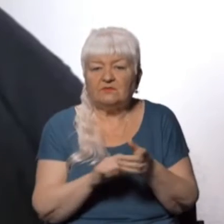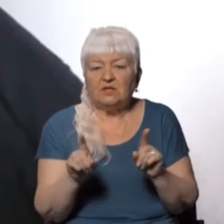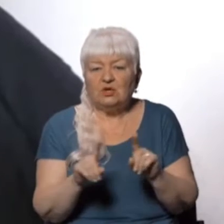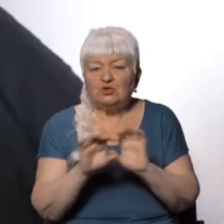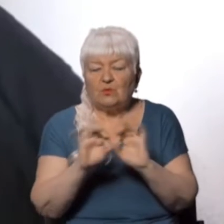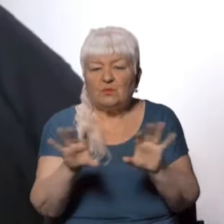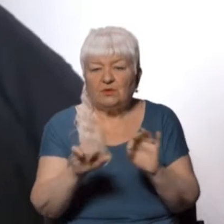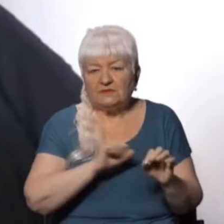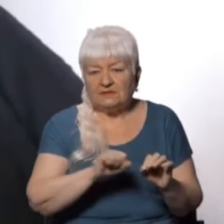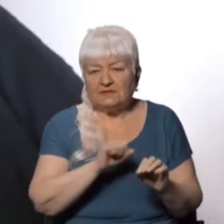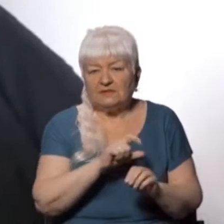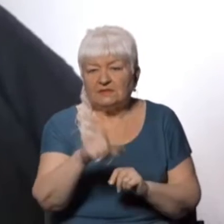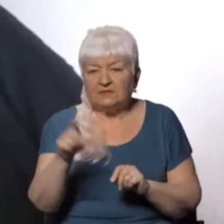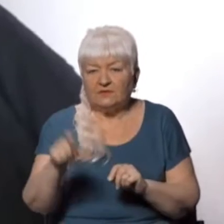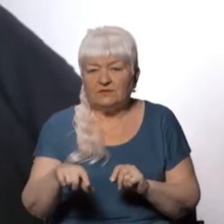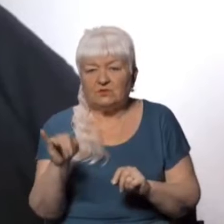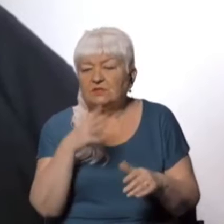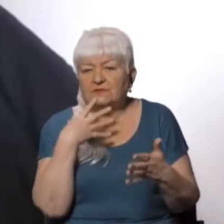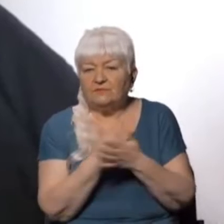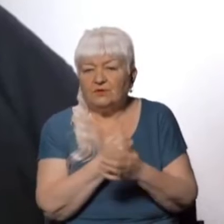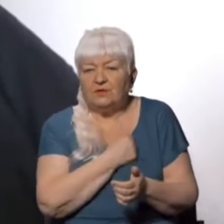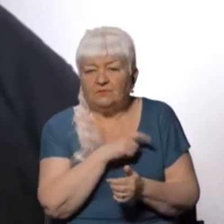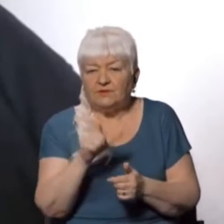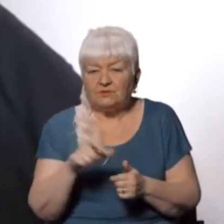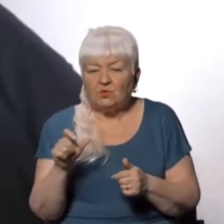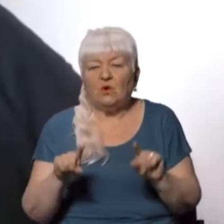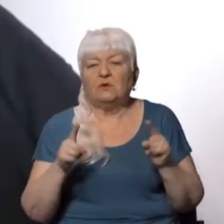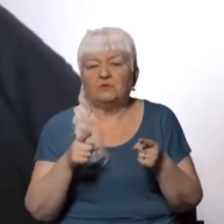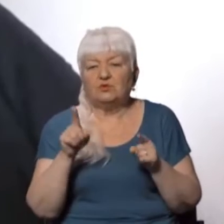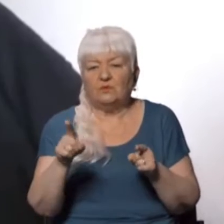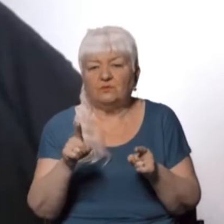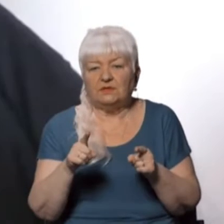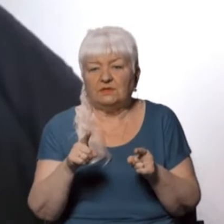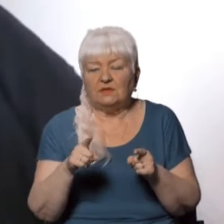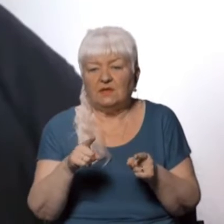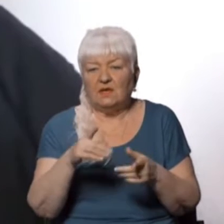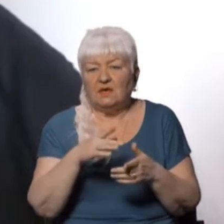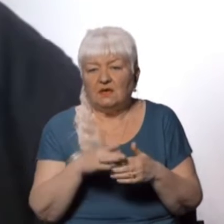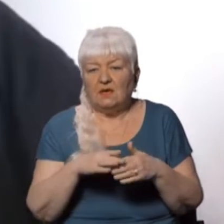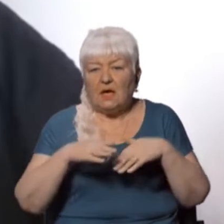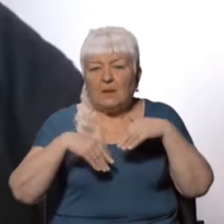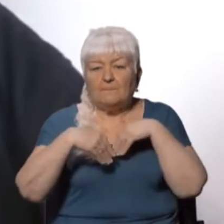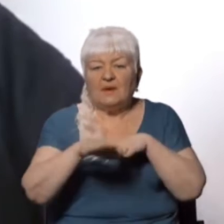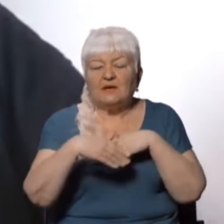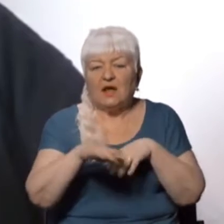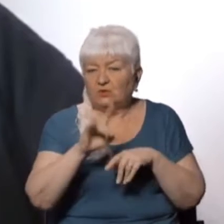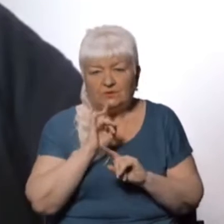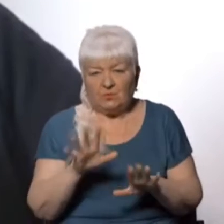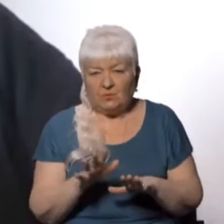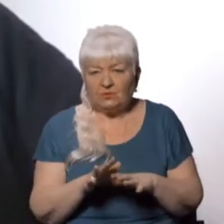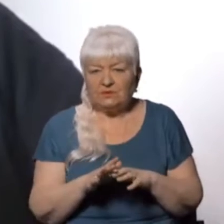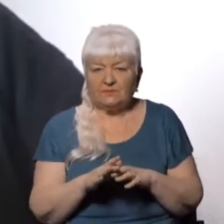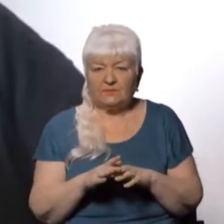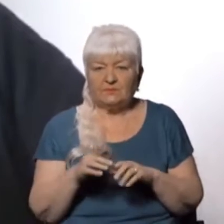севастопольцям і своїм військовим, чому вони відміняють параду, чому параду не буде. Отже,